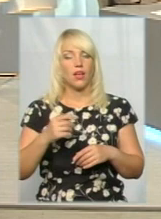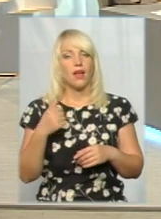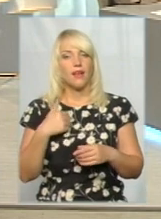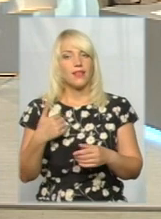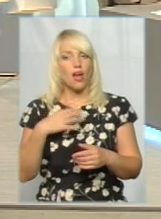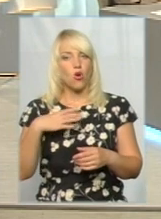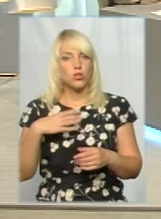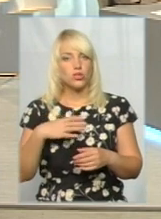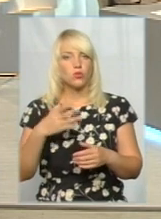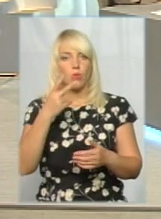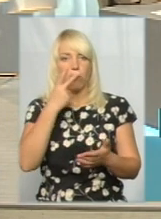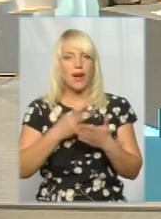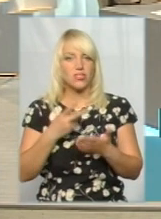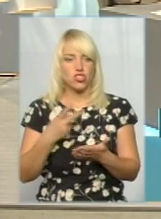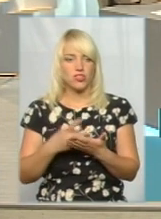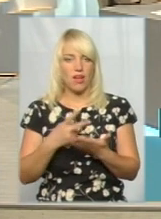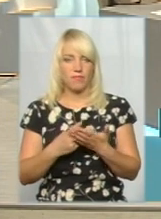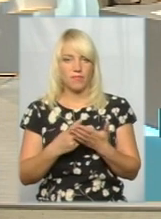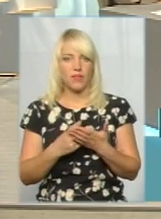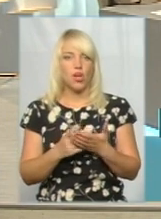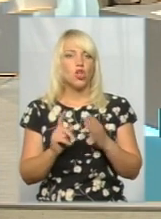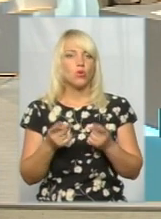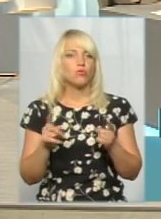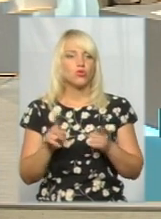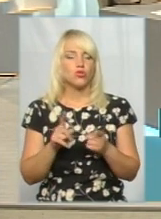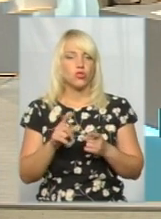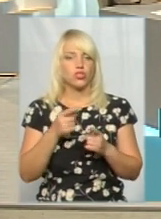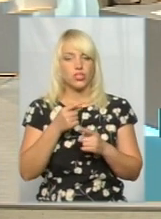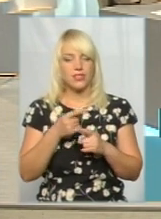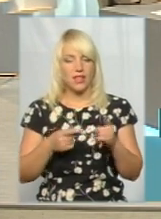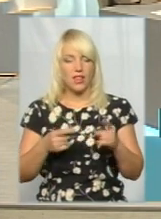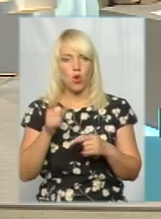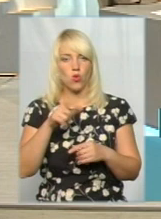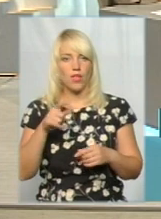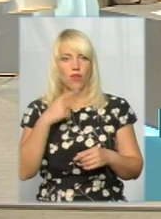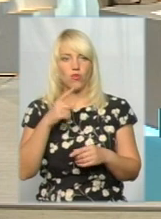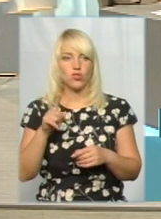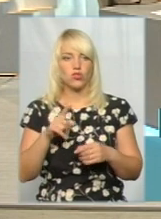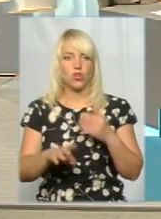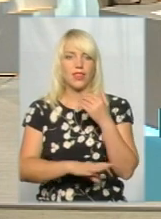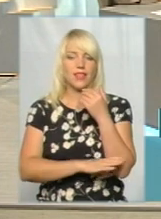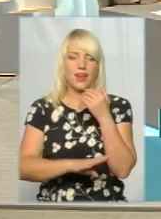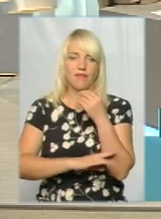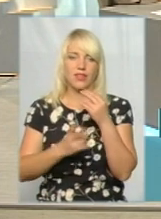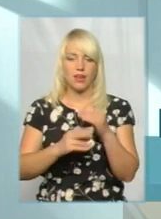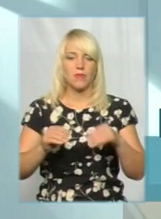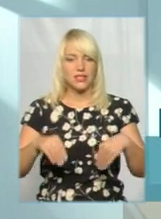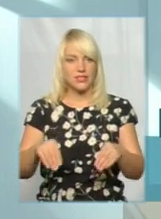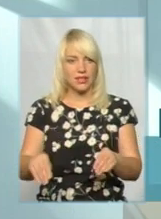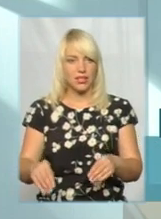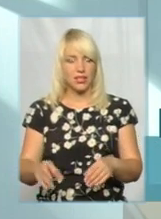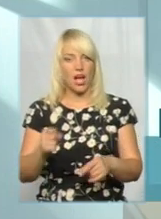бачення, тому що частина людей зараз говорить про те, щоб дерев досадити, так? Але